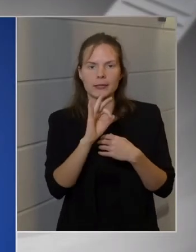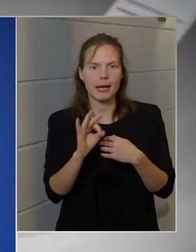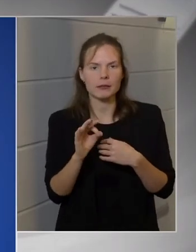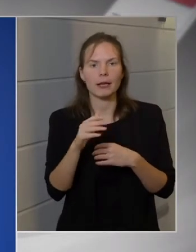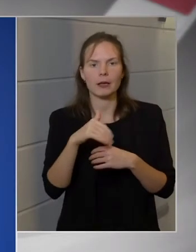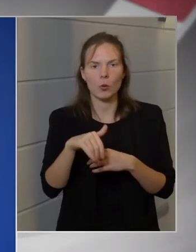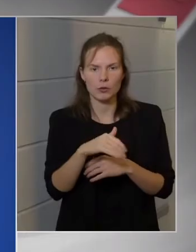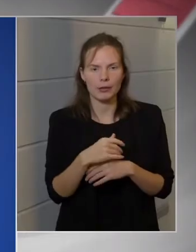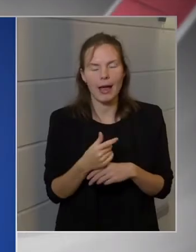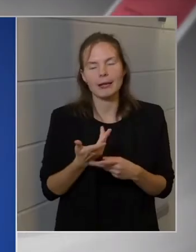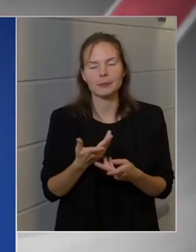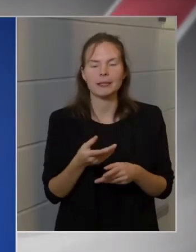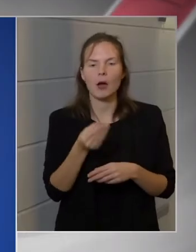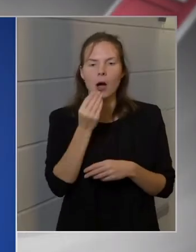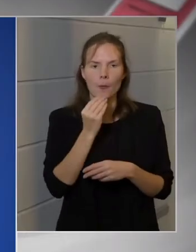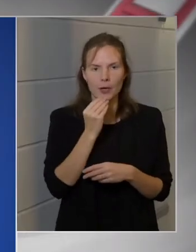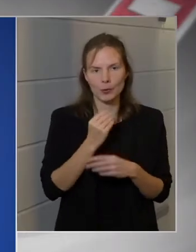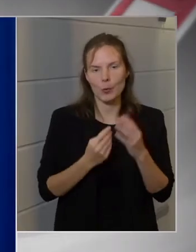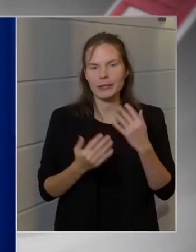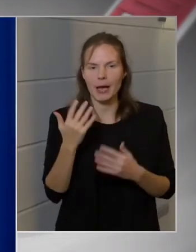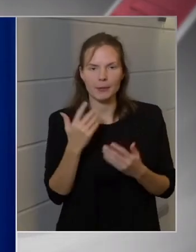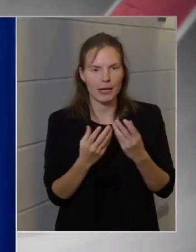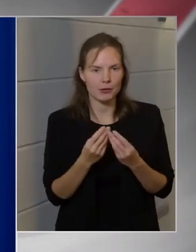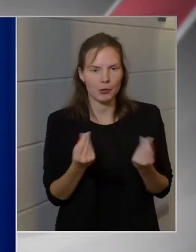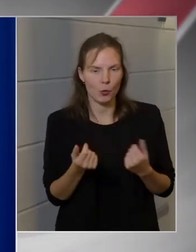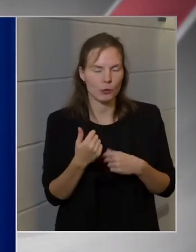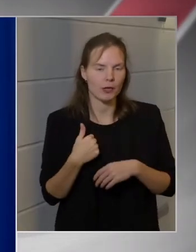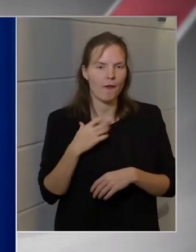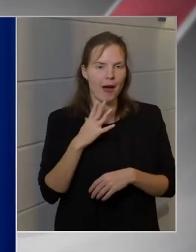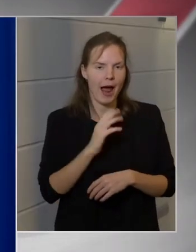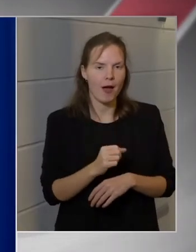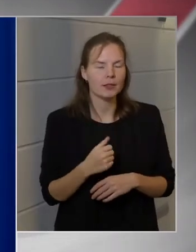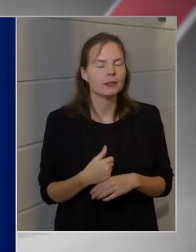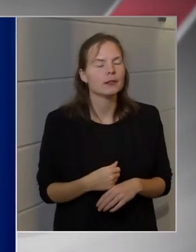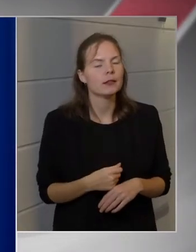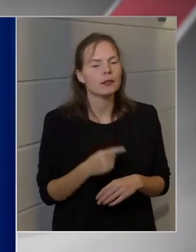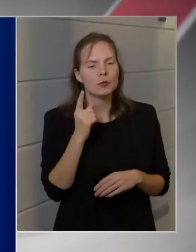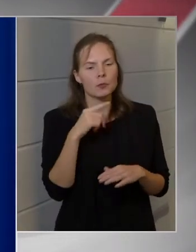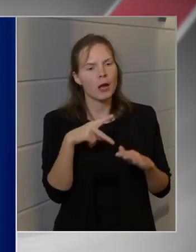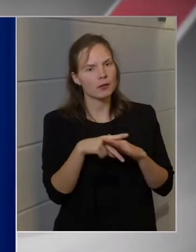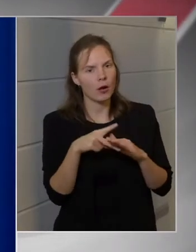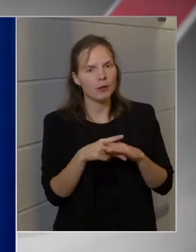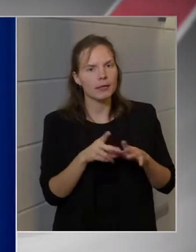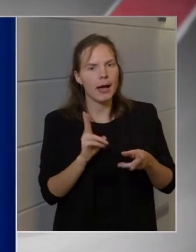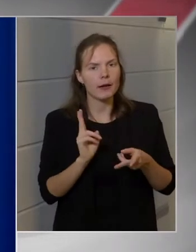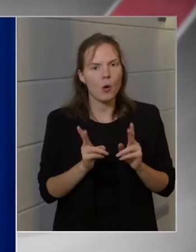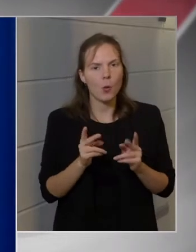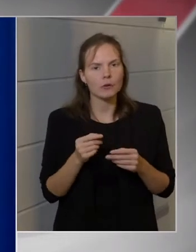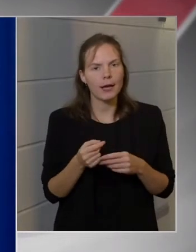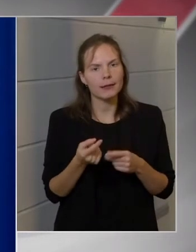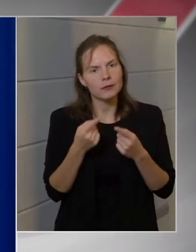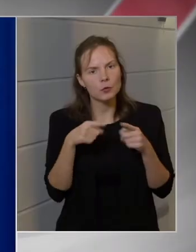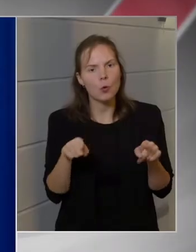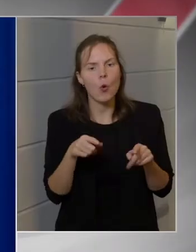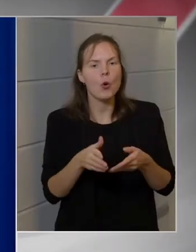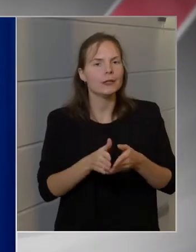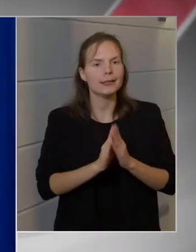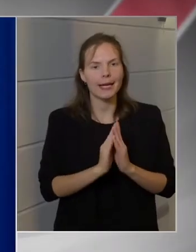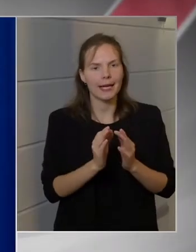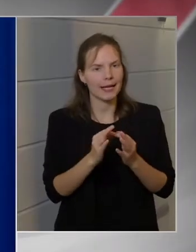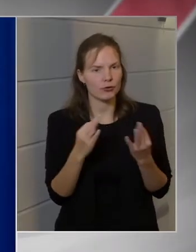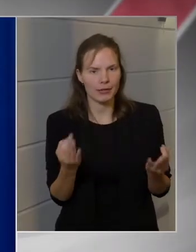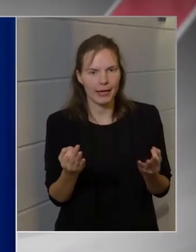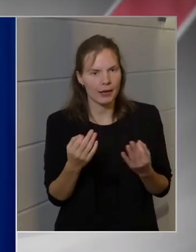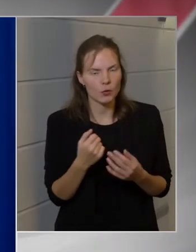Ez az amatőr számítási mód állt az én válaszom mögött. Mi az akadálya annak, hogy ezt külön kérés nélkül,